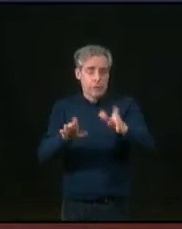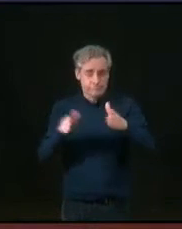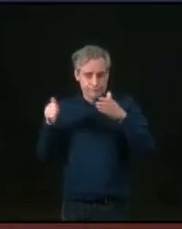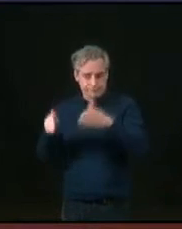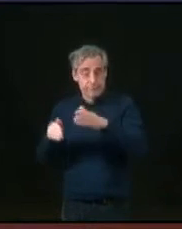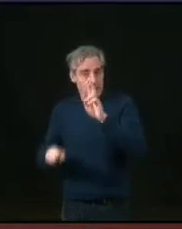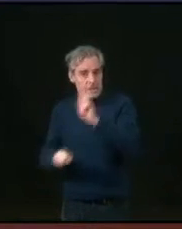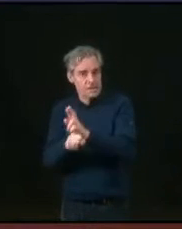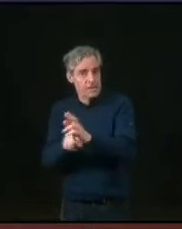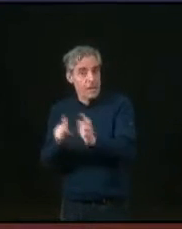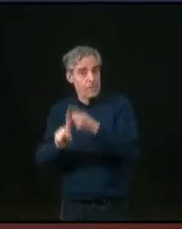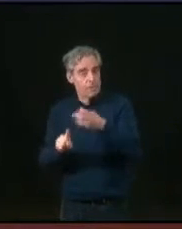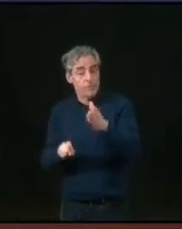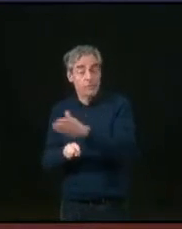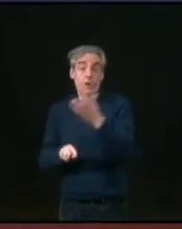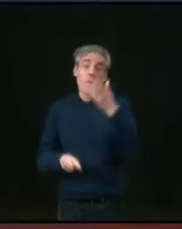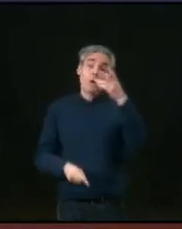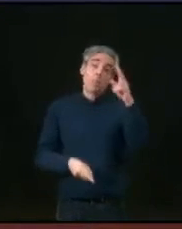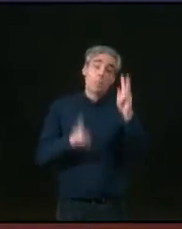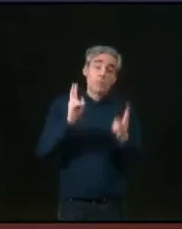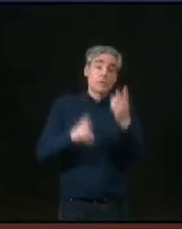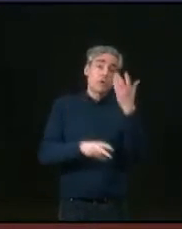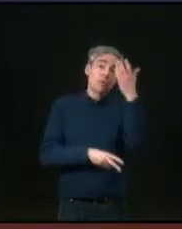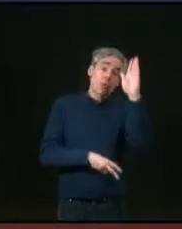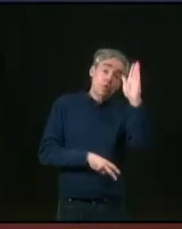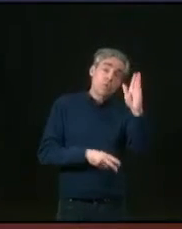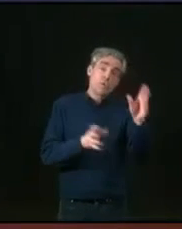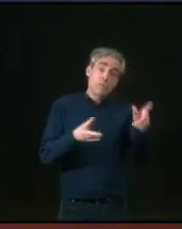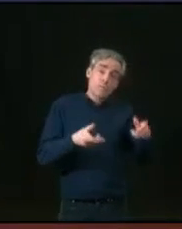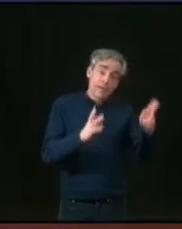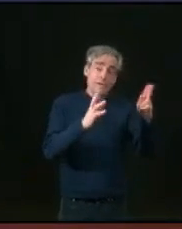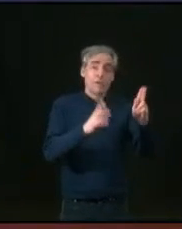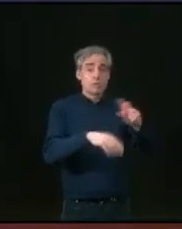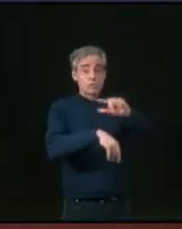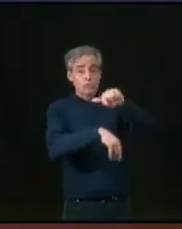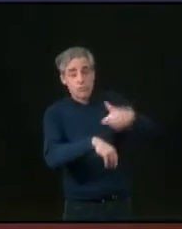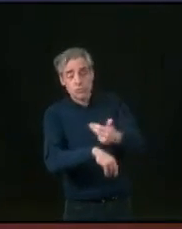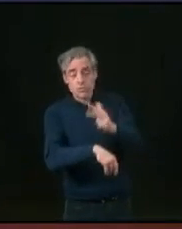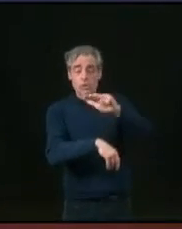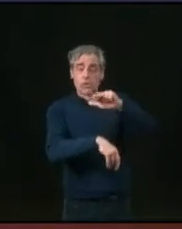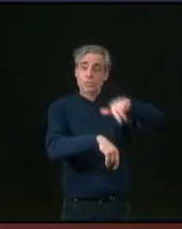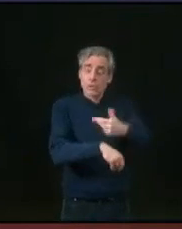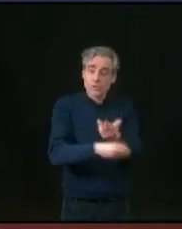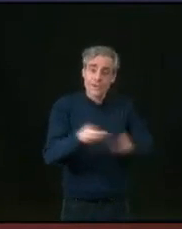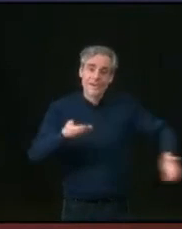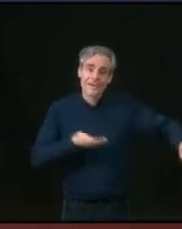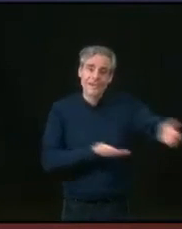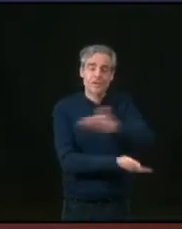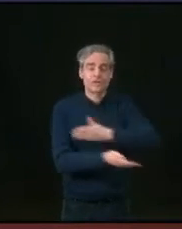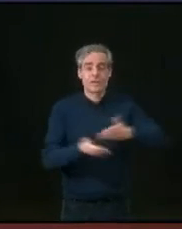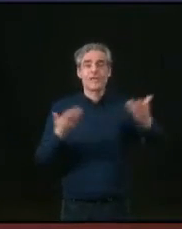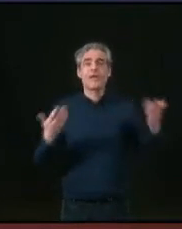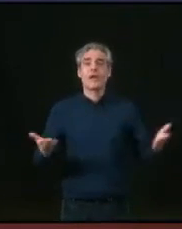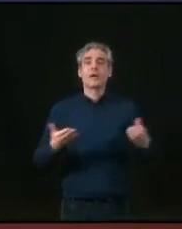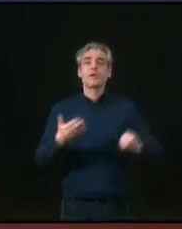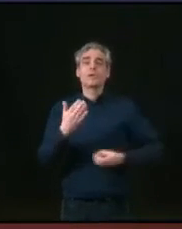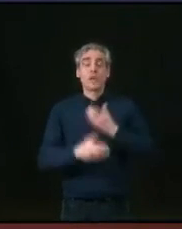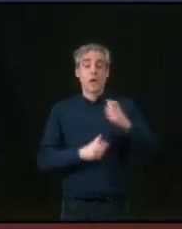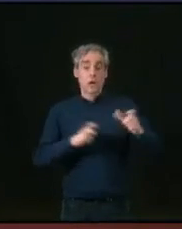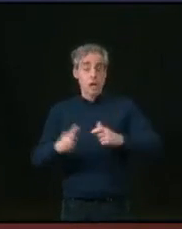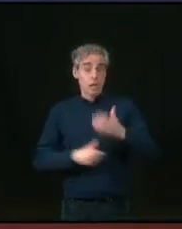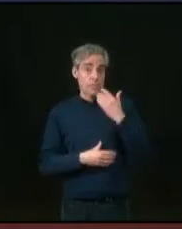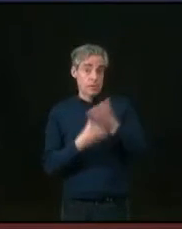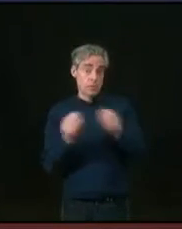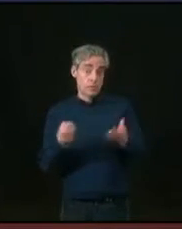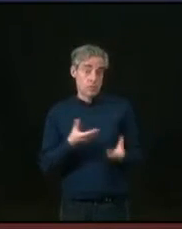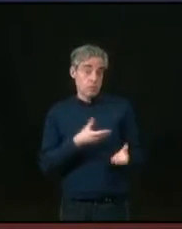soit assez libéré où on prendra peut-être deux heures,-être trois heures et on pourra échanger les choses. Voilà, mes chers collègues, merci à vous toutes et à vous